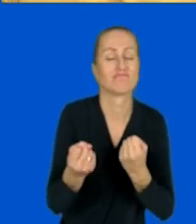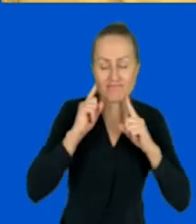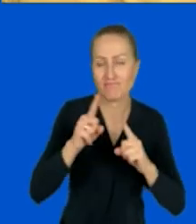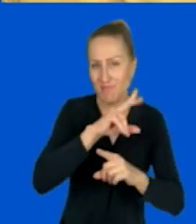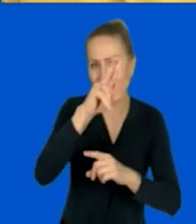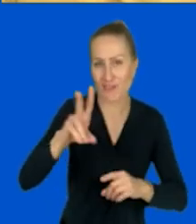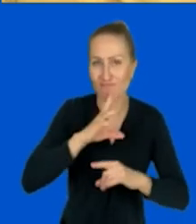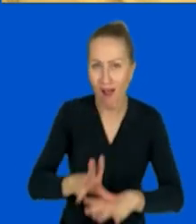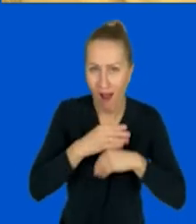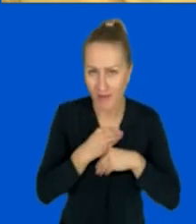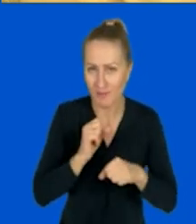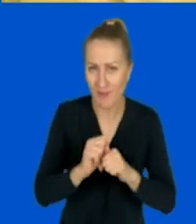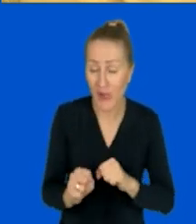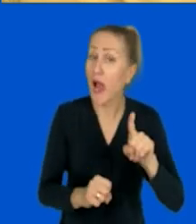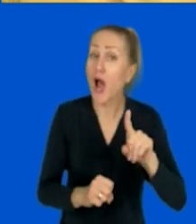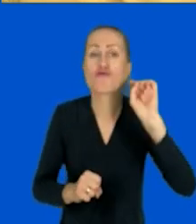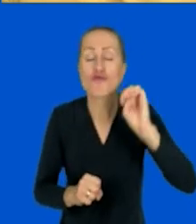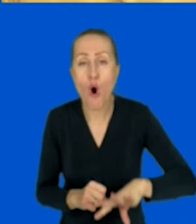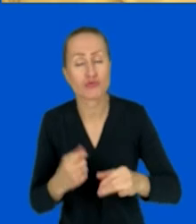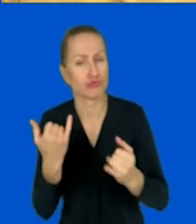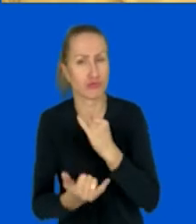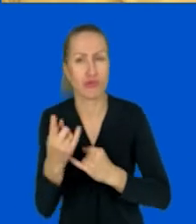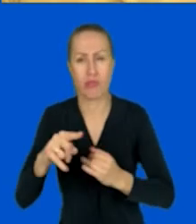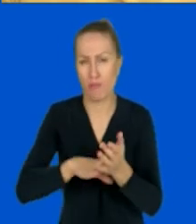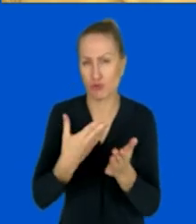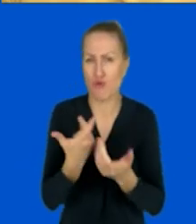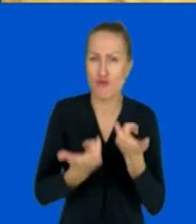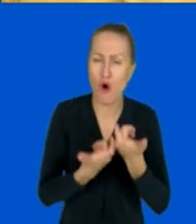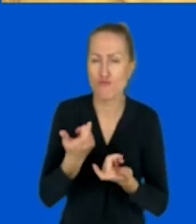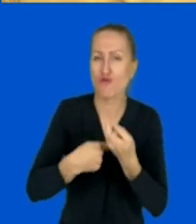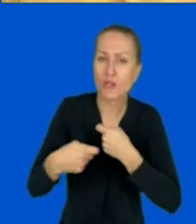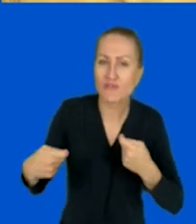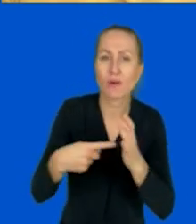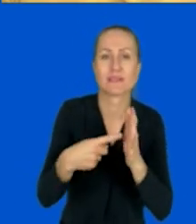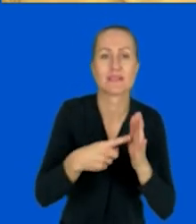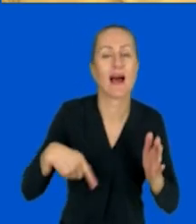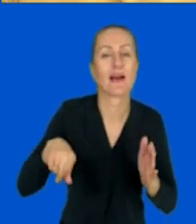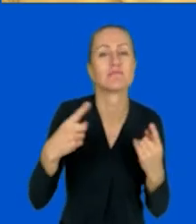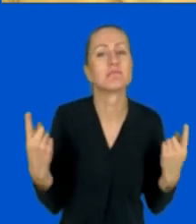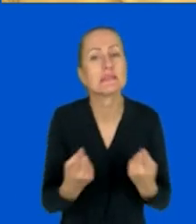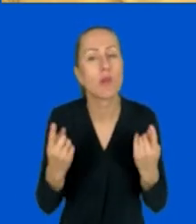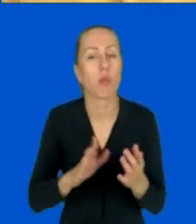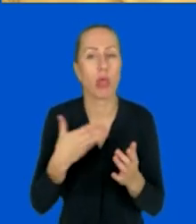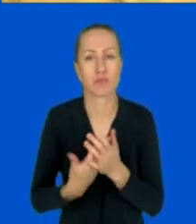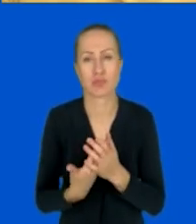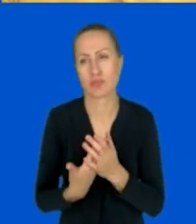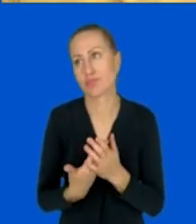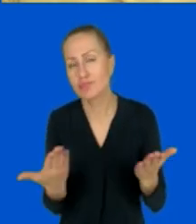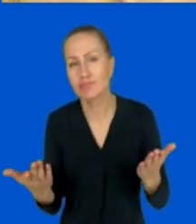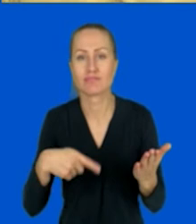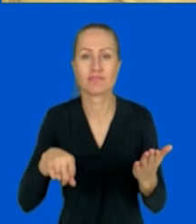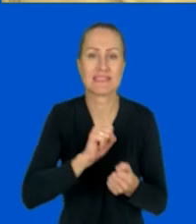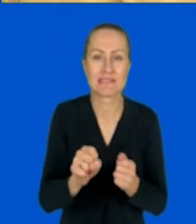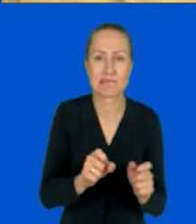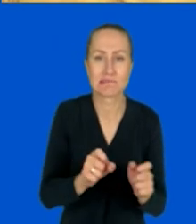akceptowany. Gorzej, jeżeli będą stosowane takie rozwiązania do sytuacji, które są albo wymuszaniem